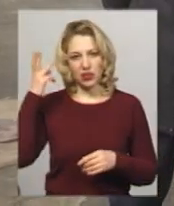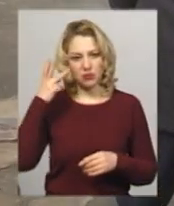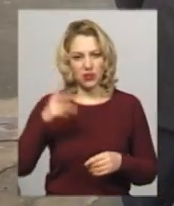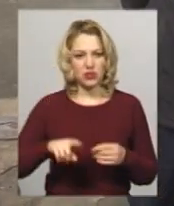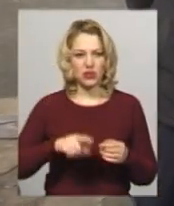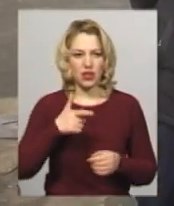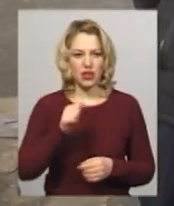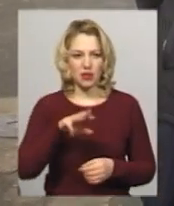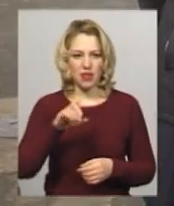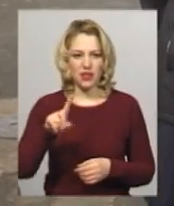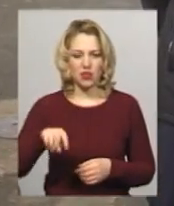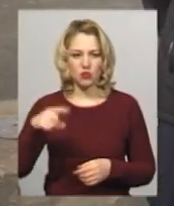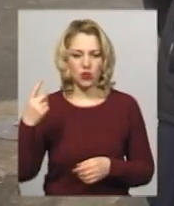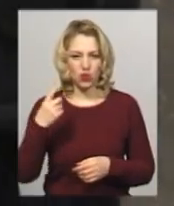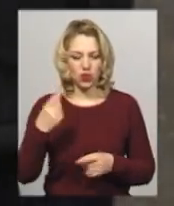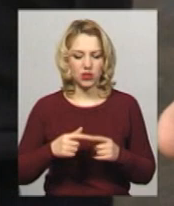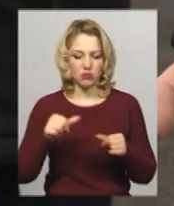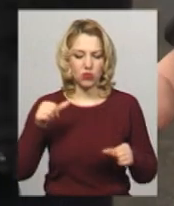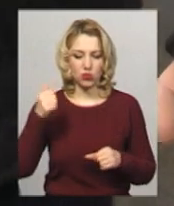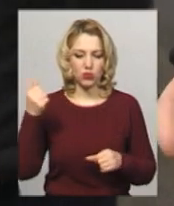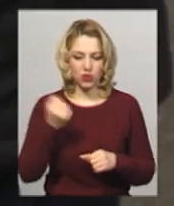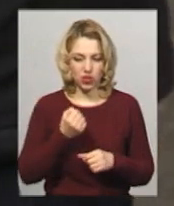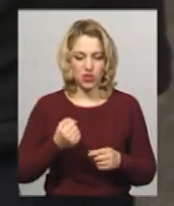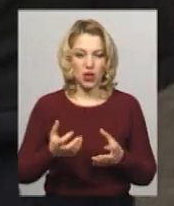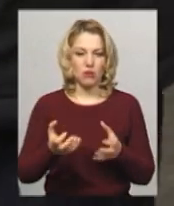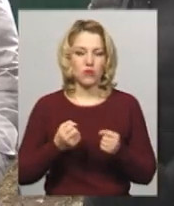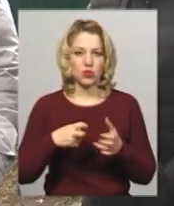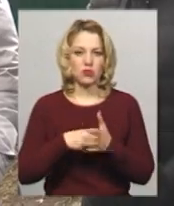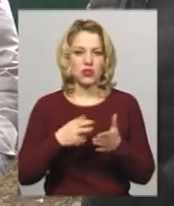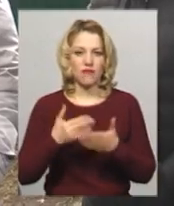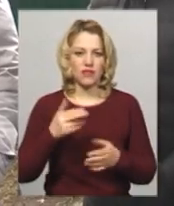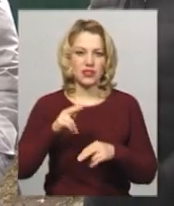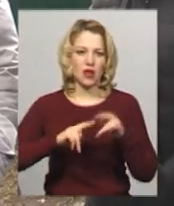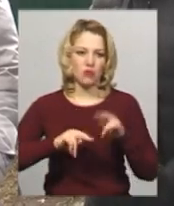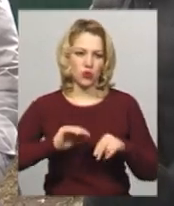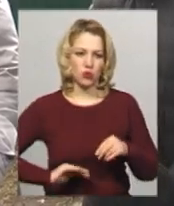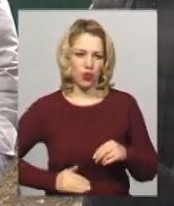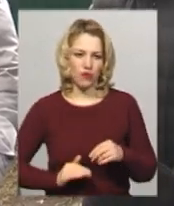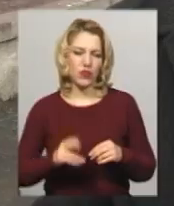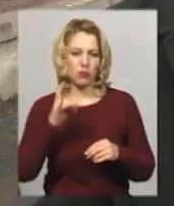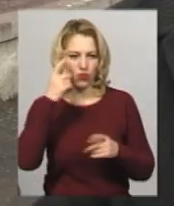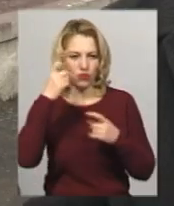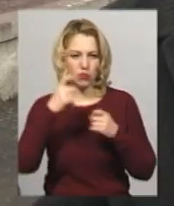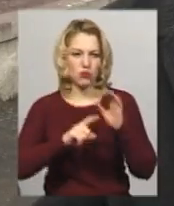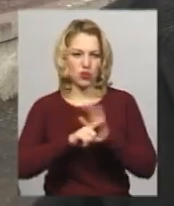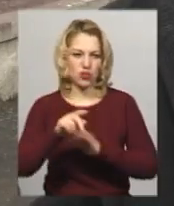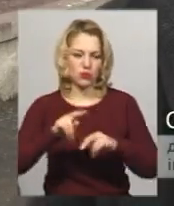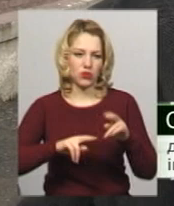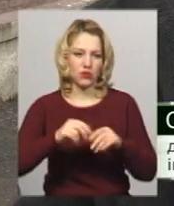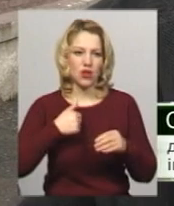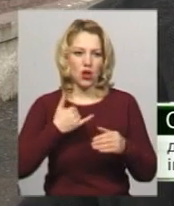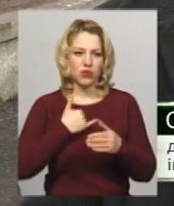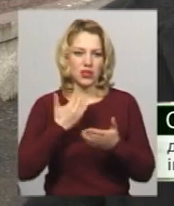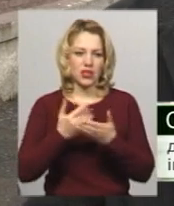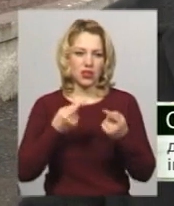Святослав Ратушняк минулого тижня отримав листа від представників забудовника з інформацією про початок підготовчих робіт для будівництва. У нас існує інше питання,